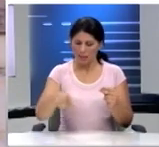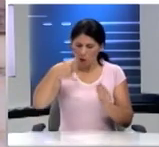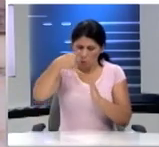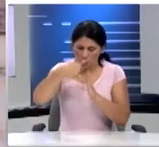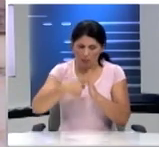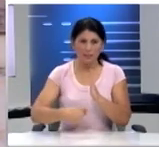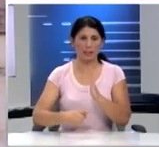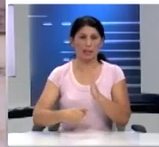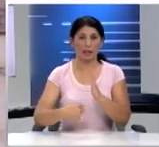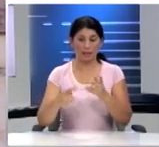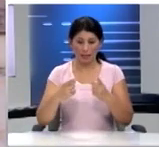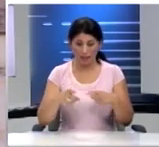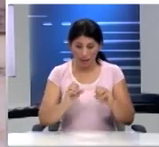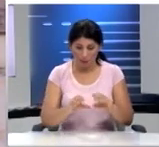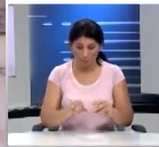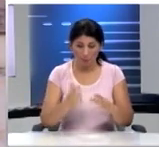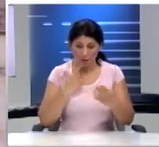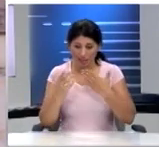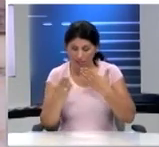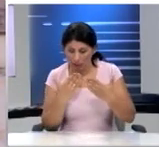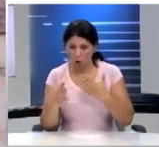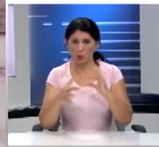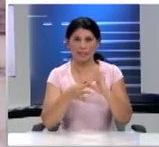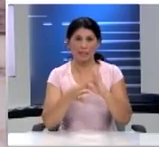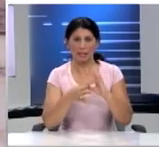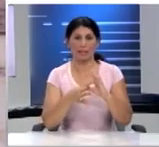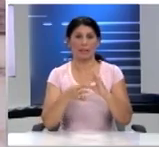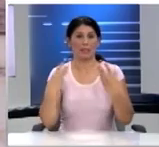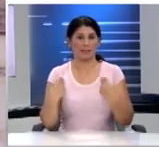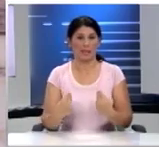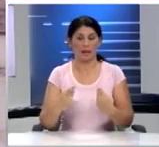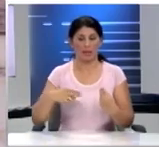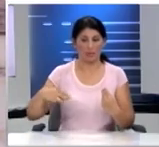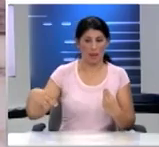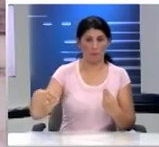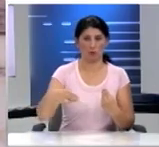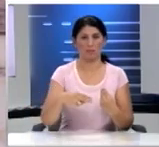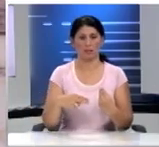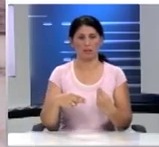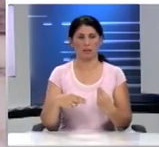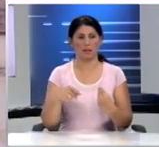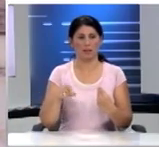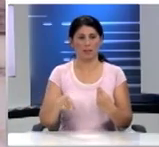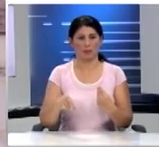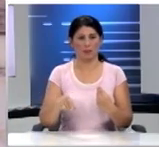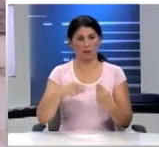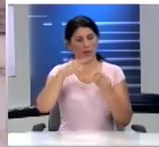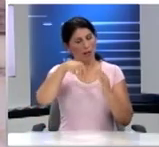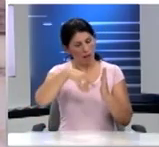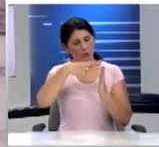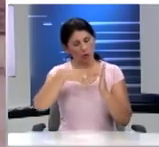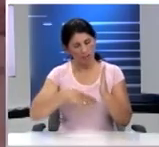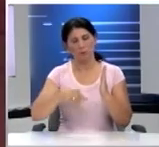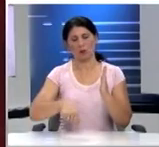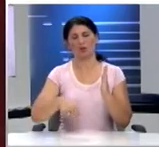του να εκπαιδευτούμε στη συνεννόηση και στη συνεργασία και στις καλές διαπροσωπικές σχέσεις είναι το κείμενο που μόλις